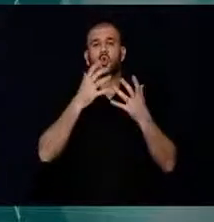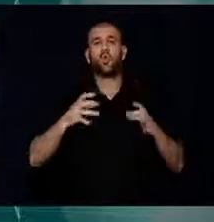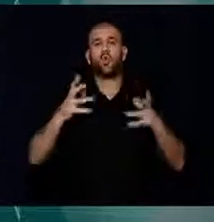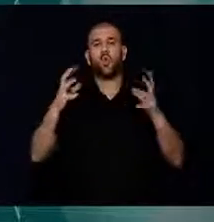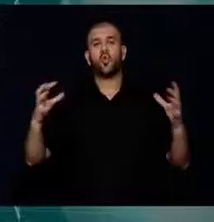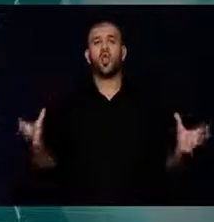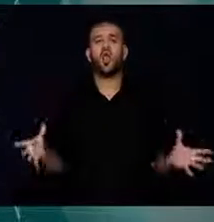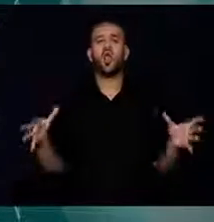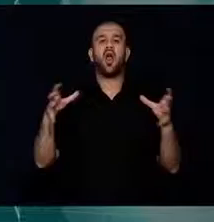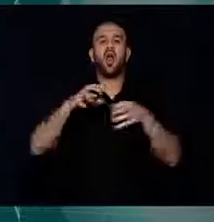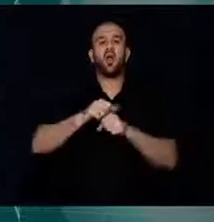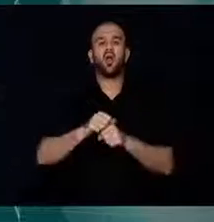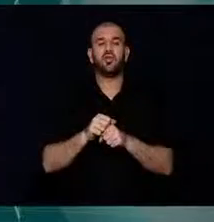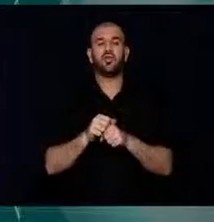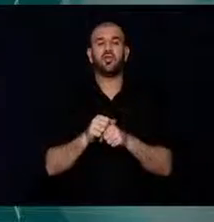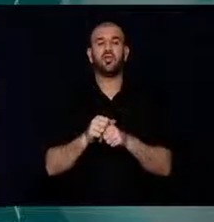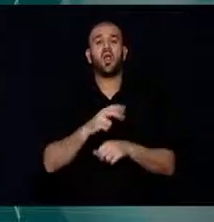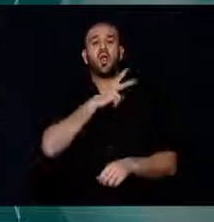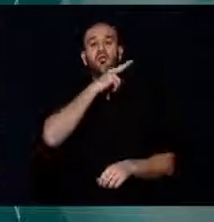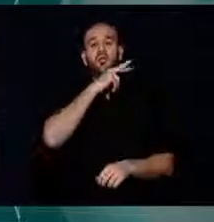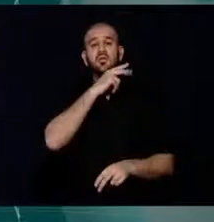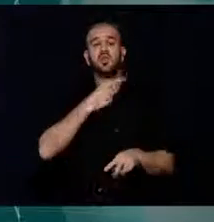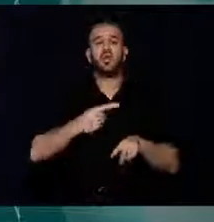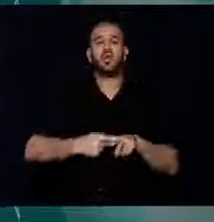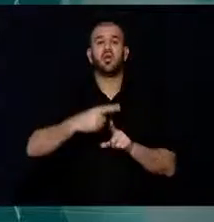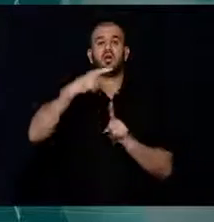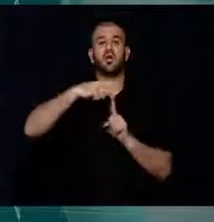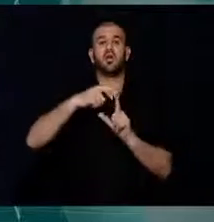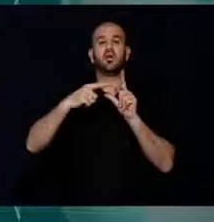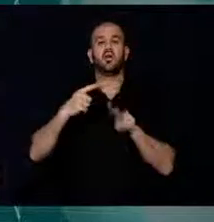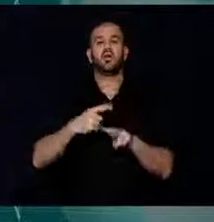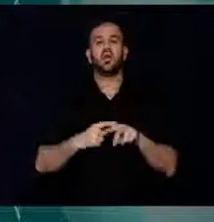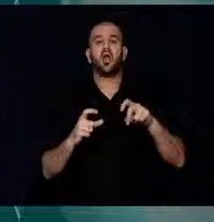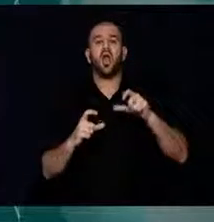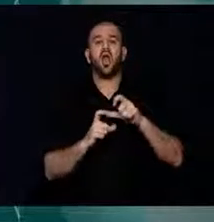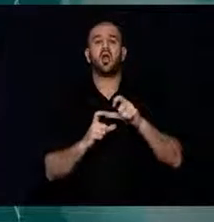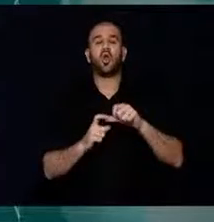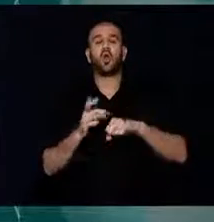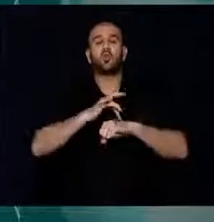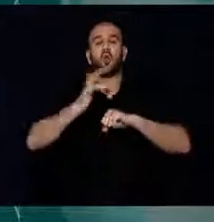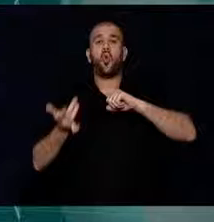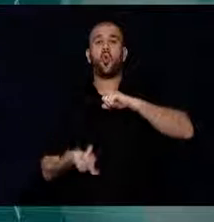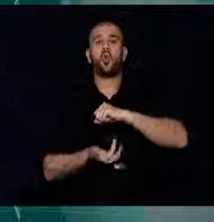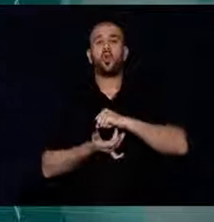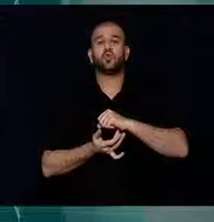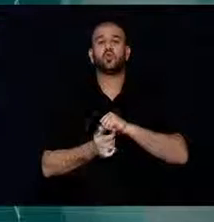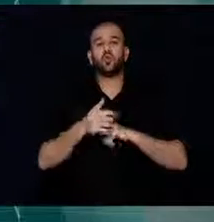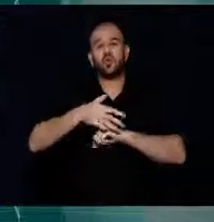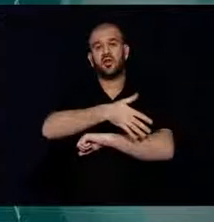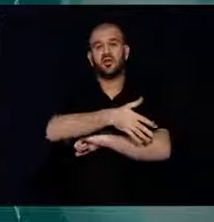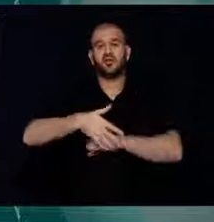Fransa'da Atlas Okyanusu'na kıyısı çıkan bir fırtına nedeniyle